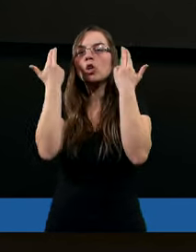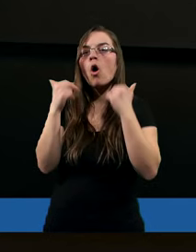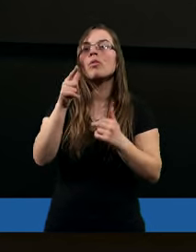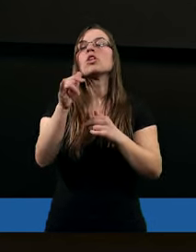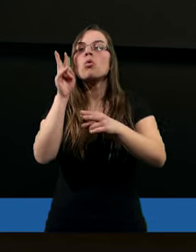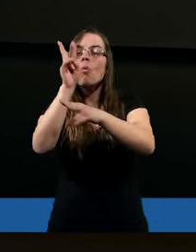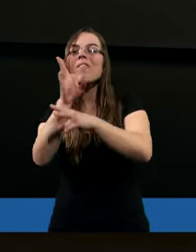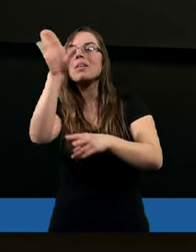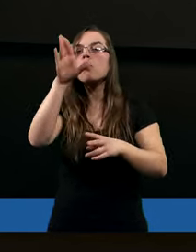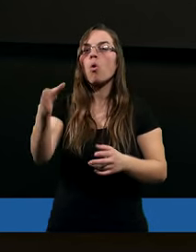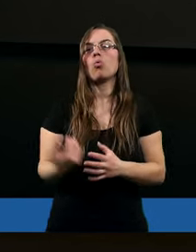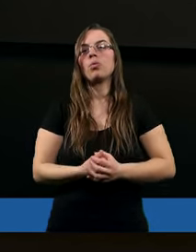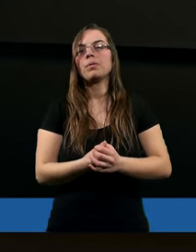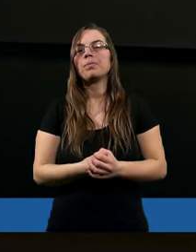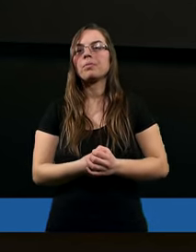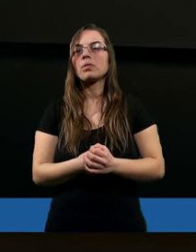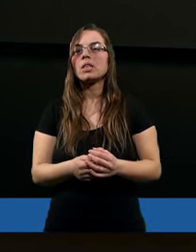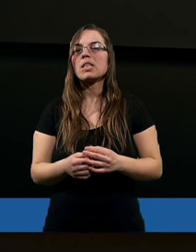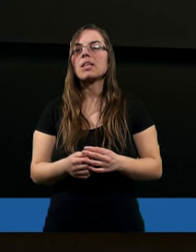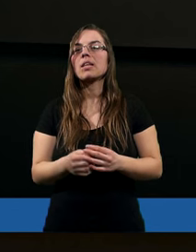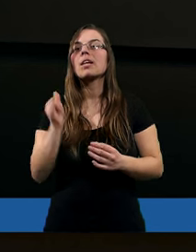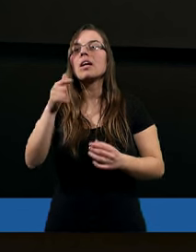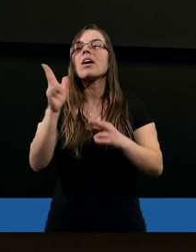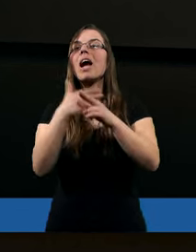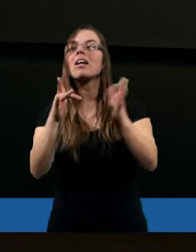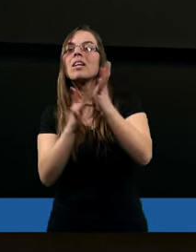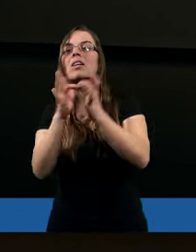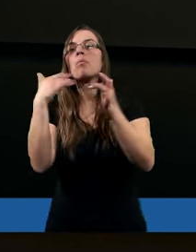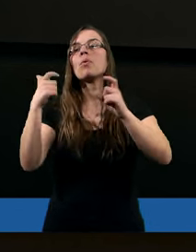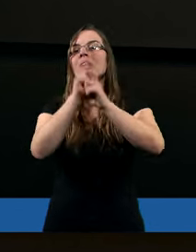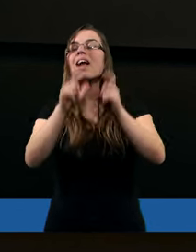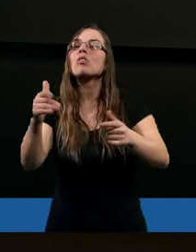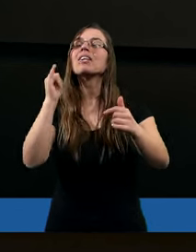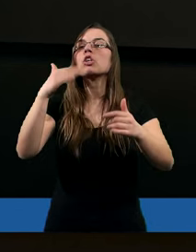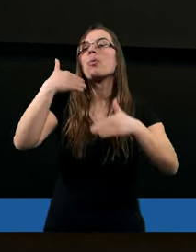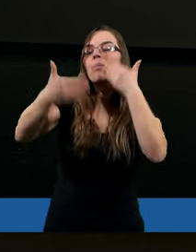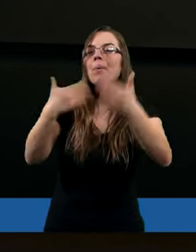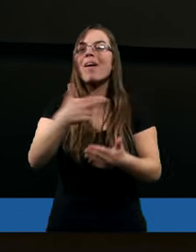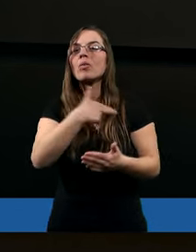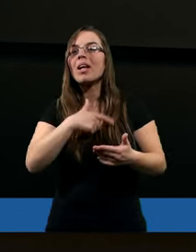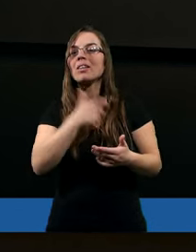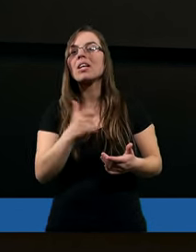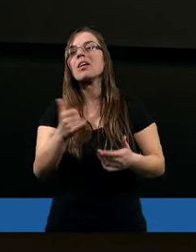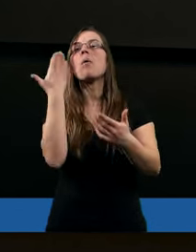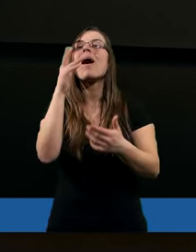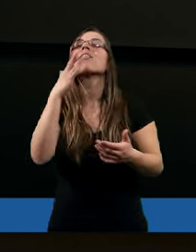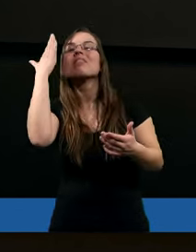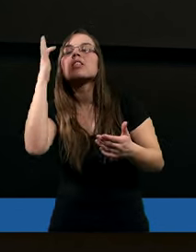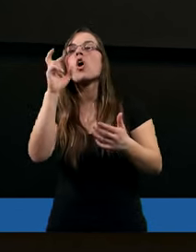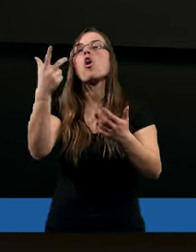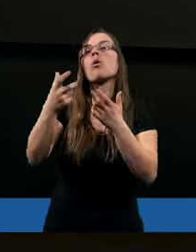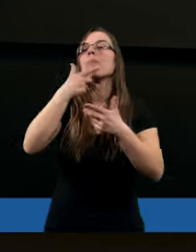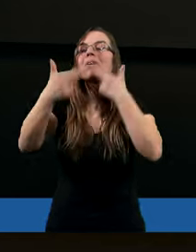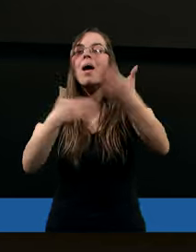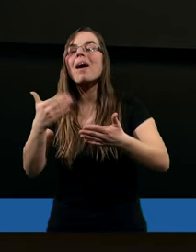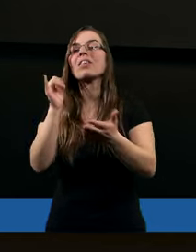też o Farzeuszy z czasów Jezusa, który Jezus cały czas do nich przemawiał i czasami nawet bardzo ostro przemawiał do